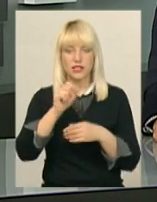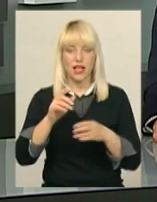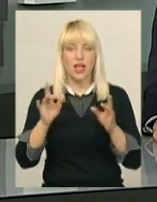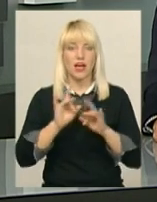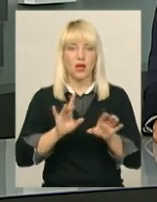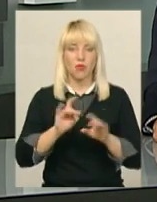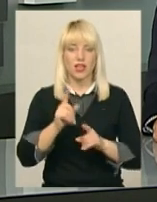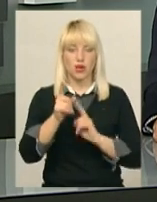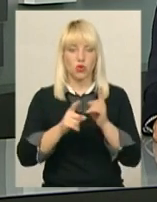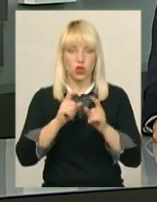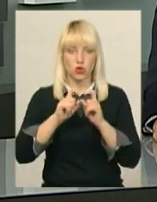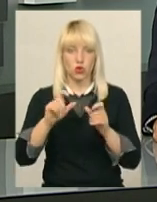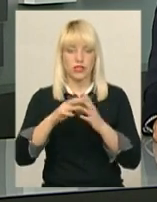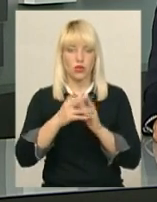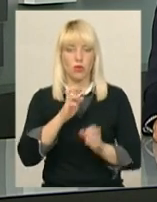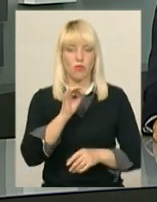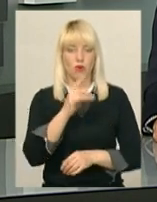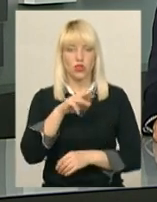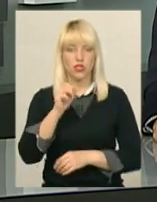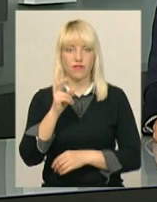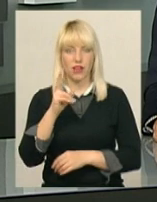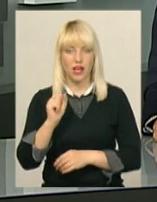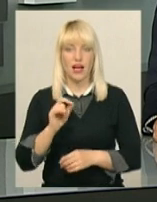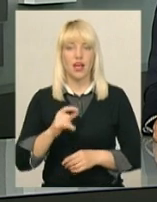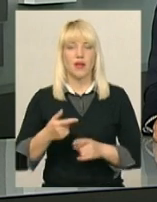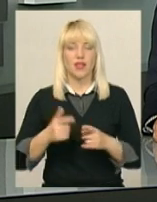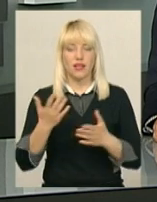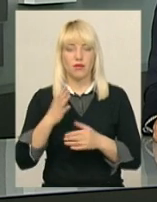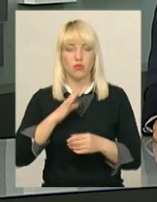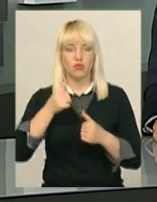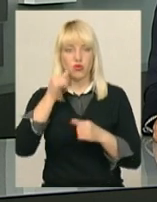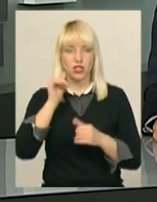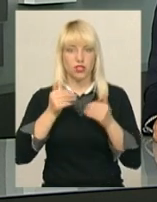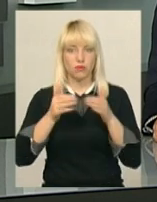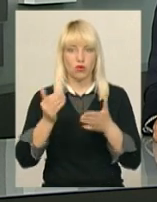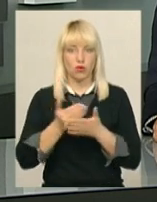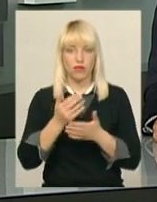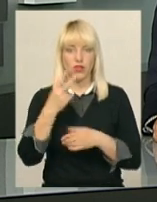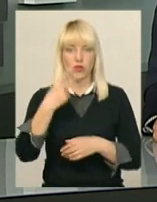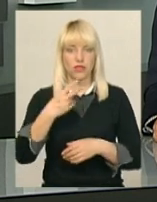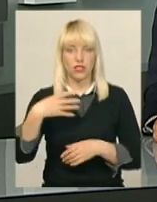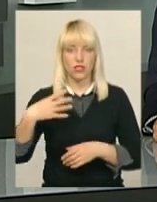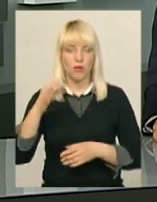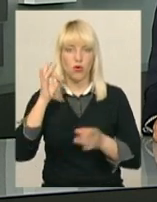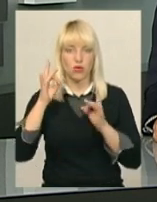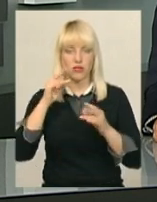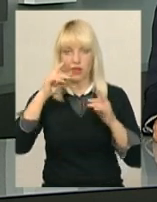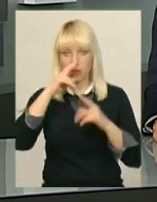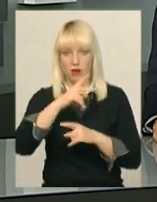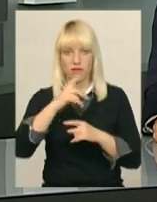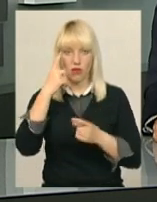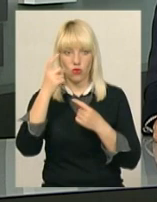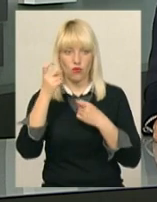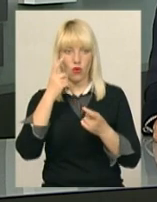реорганізацію школи у селі Борщівка Городоцького району, який був у вчорашньому випуску новин о 20.40, прозвучала недостовірна